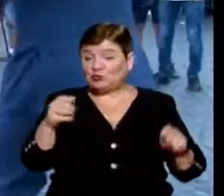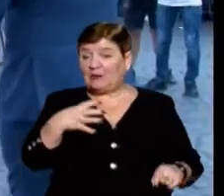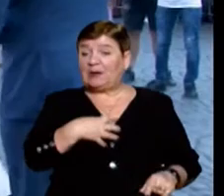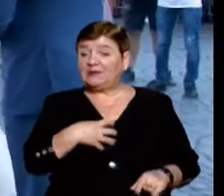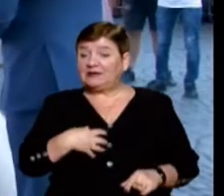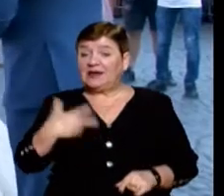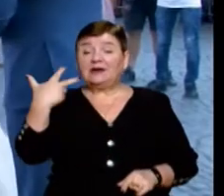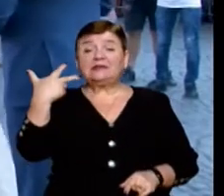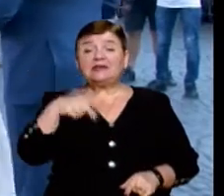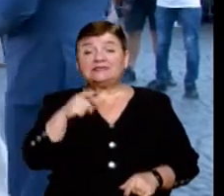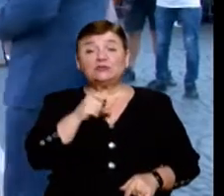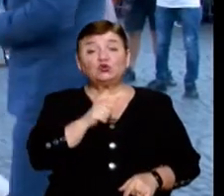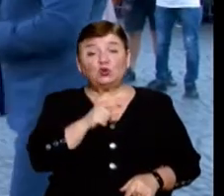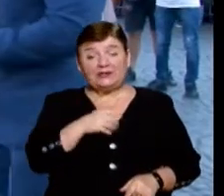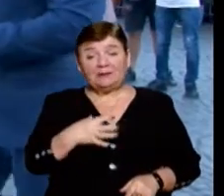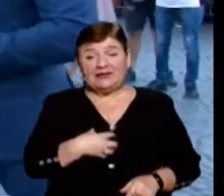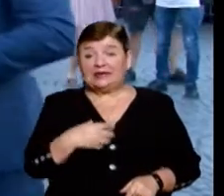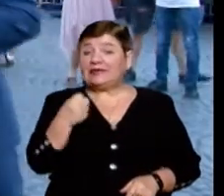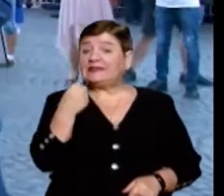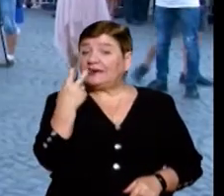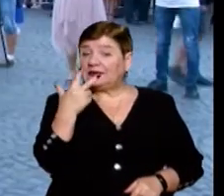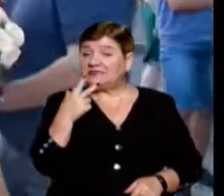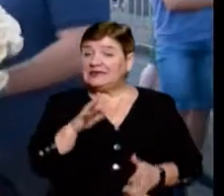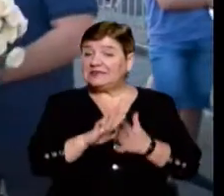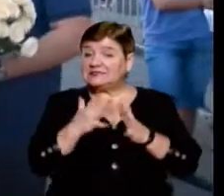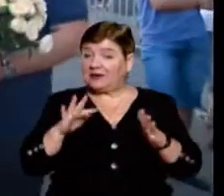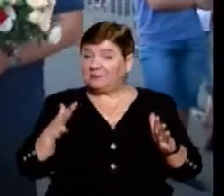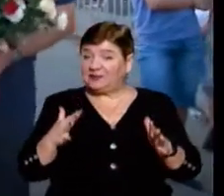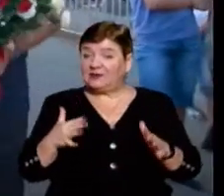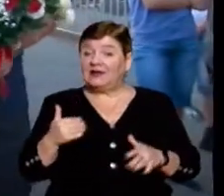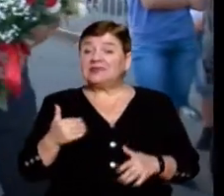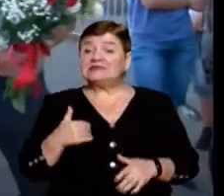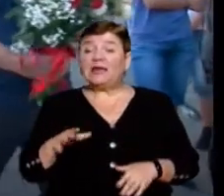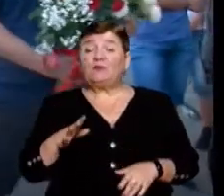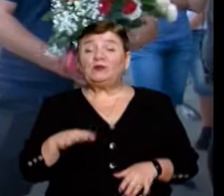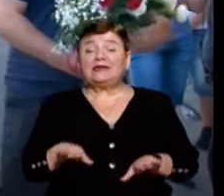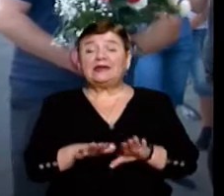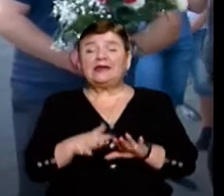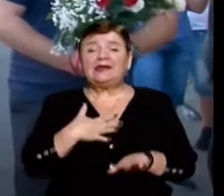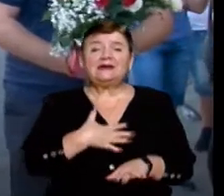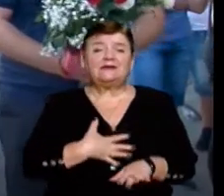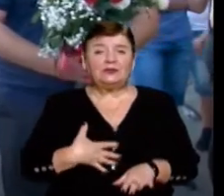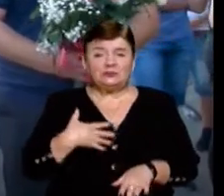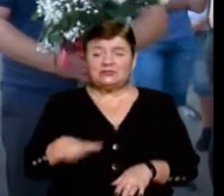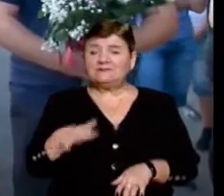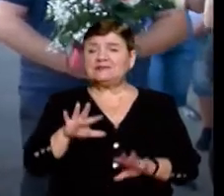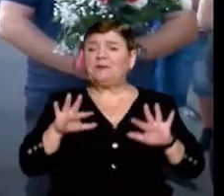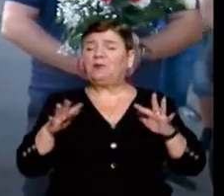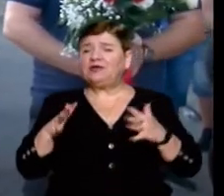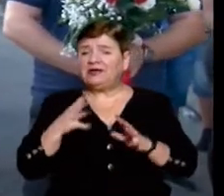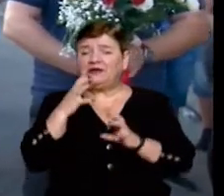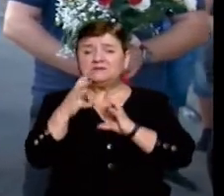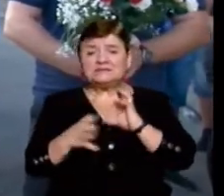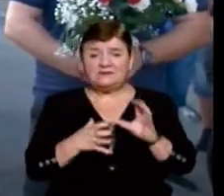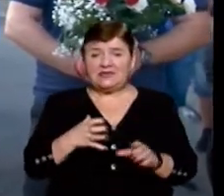випускників отримали золоті медалі, 13 – срібні. Цей рік для нас був настільки хвилюючий. Ці всі події в країні, у